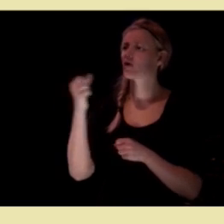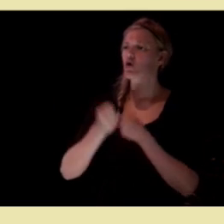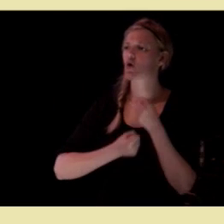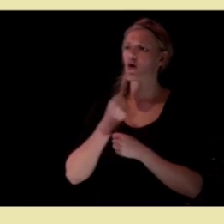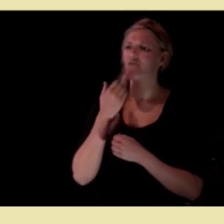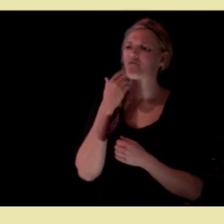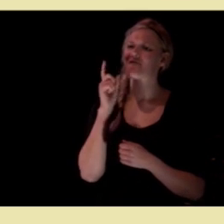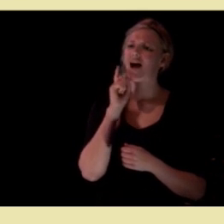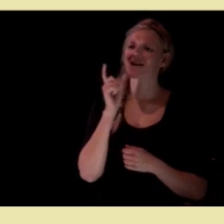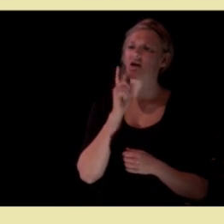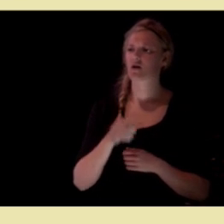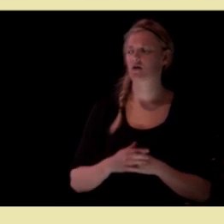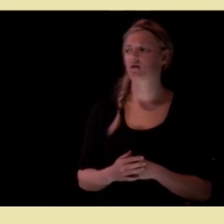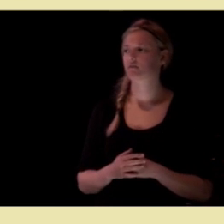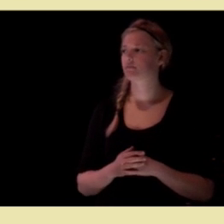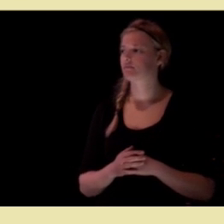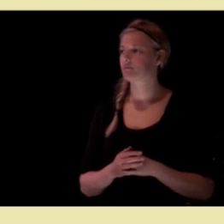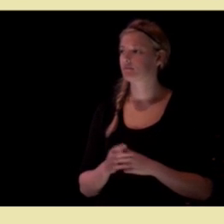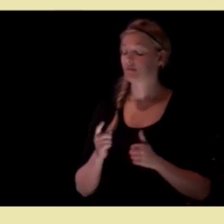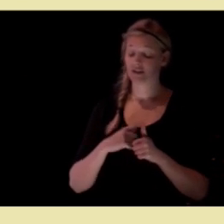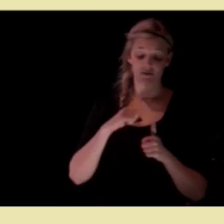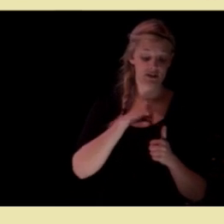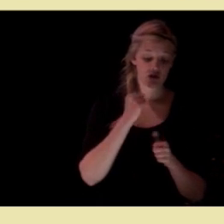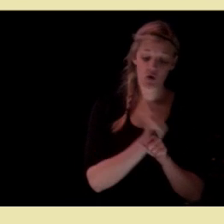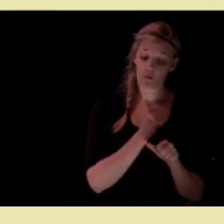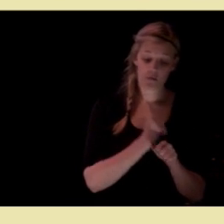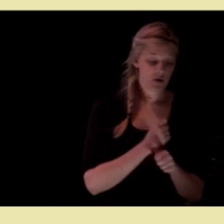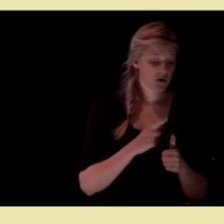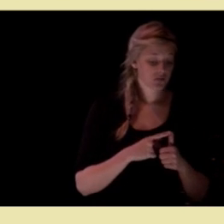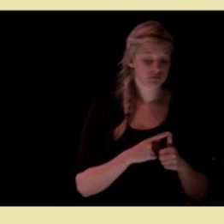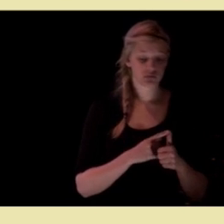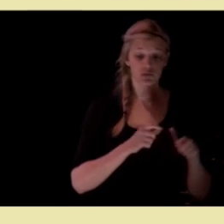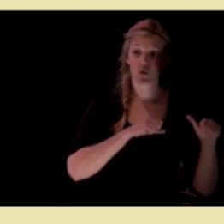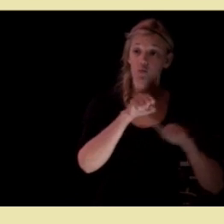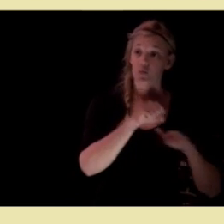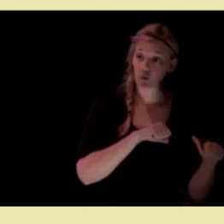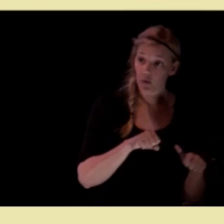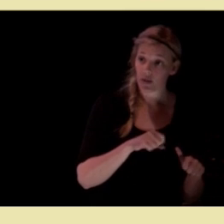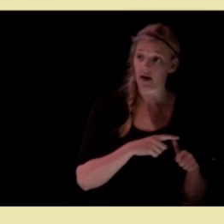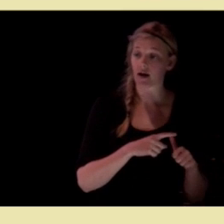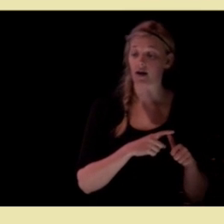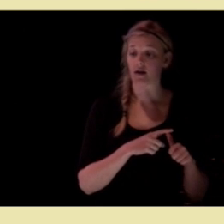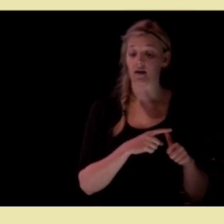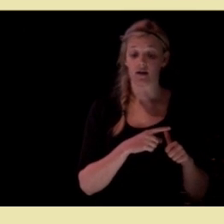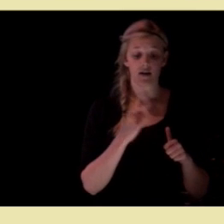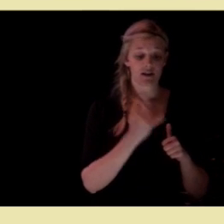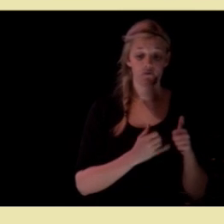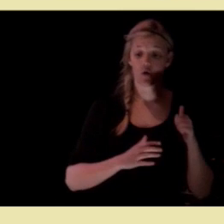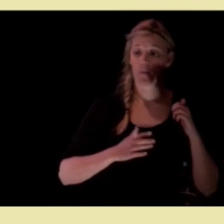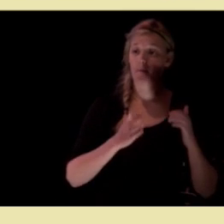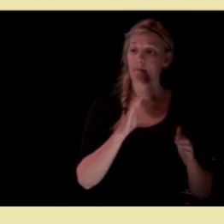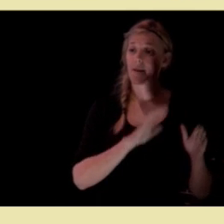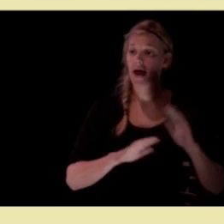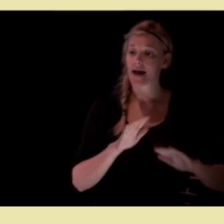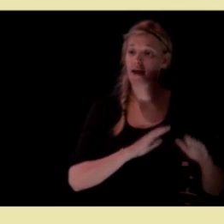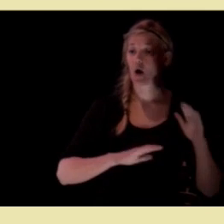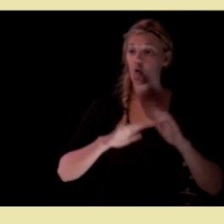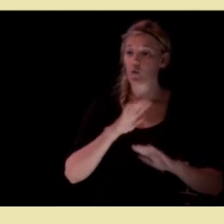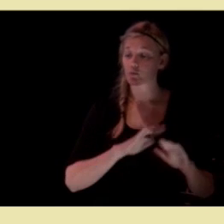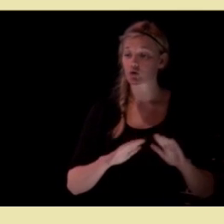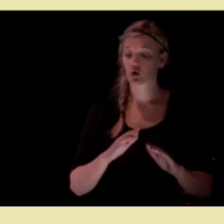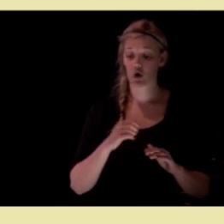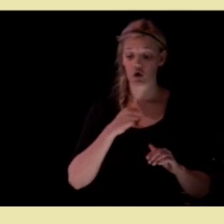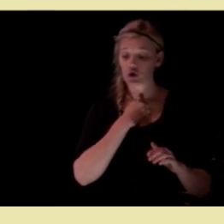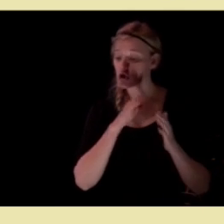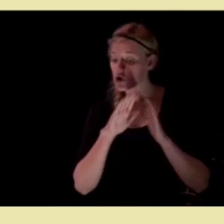hver eneste dag. Enten dere jobber i kommunene, innenfor pleie, omsorg,